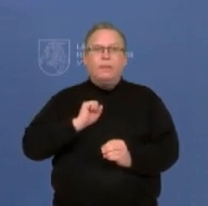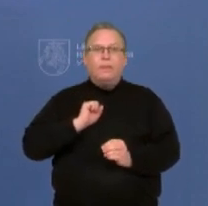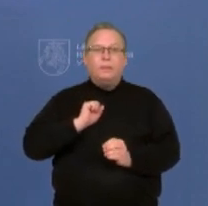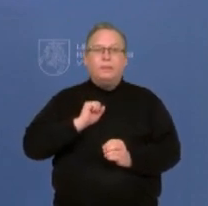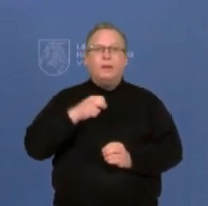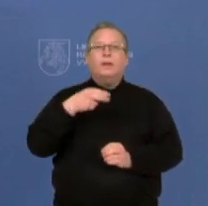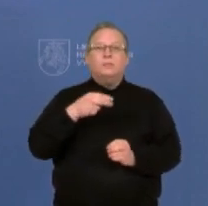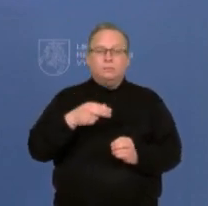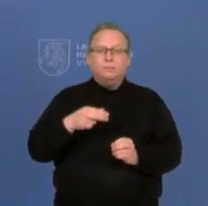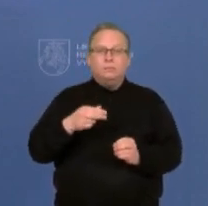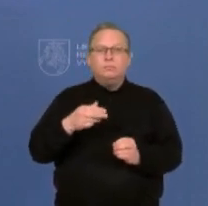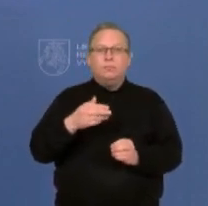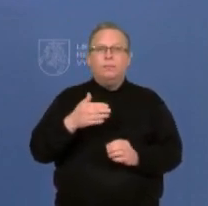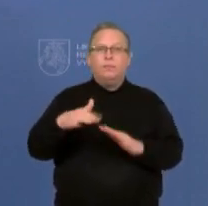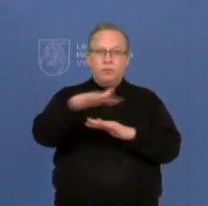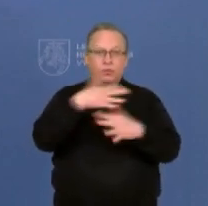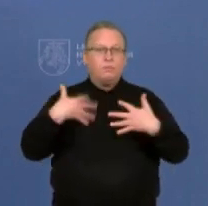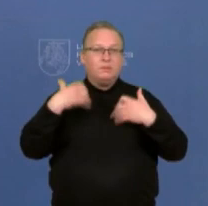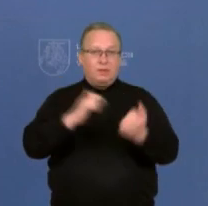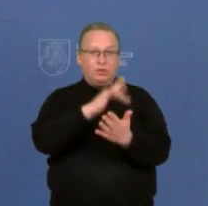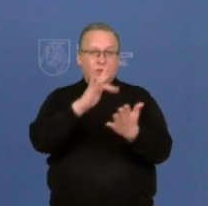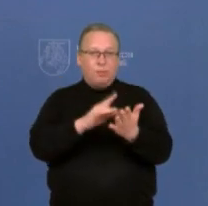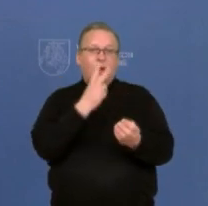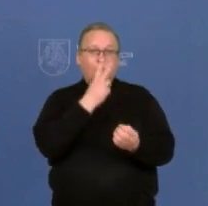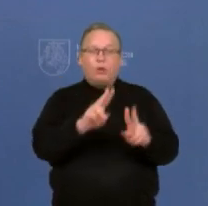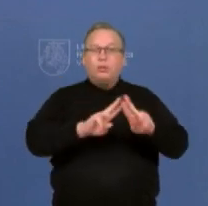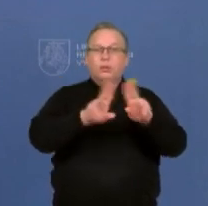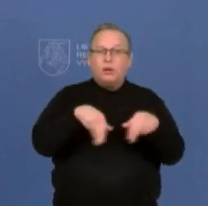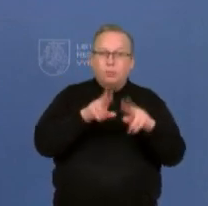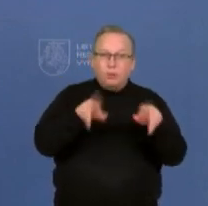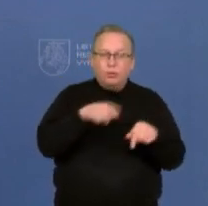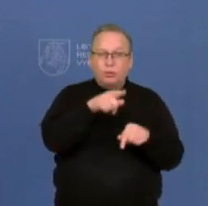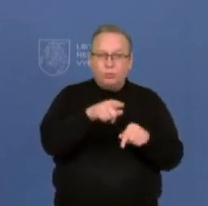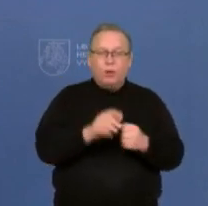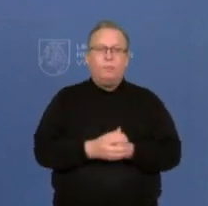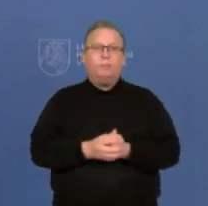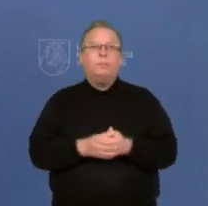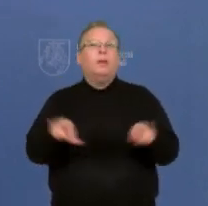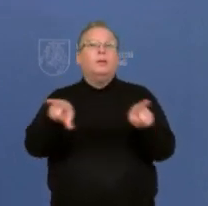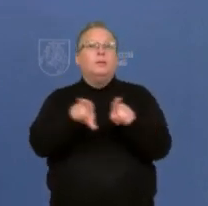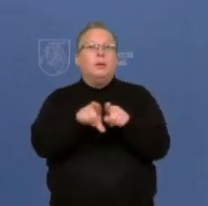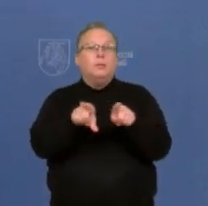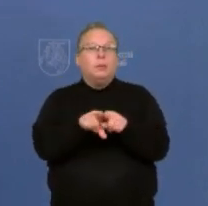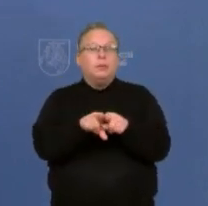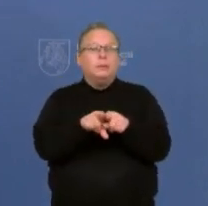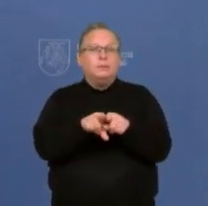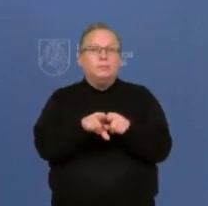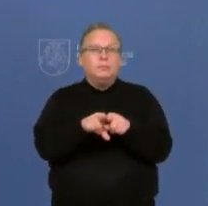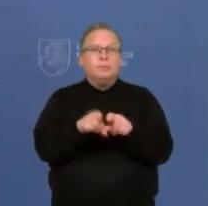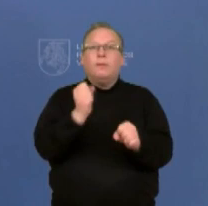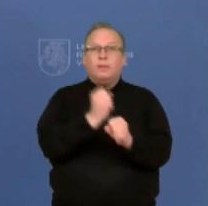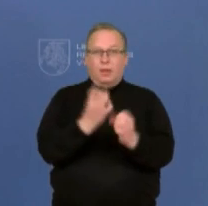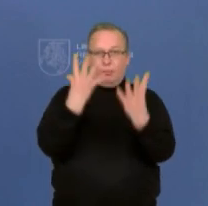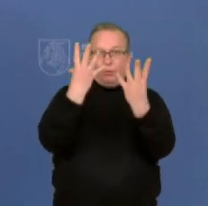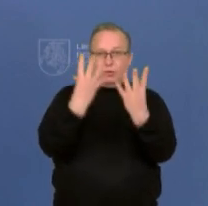būtų galima paspartinti ir būtent išdavinėti nedarbingumo pažymėjimus. Taip, kad artimiausiomis darbo